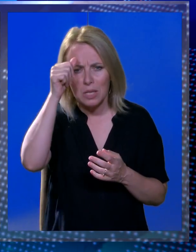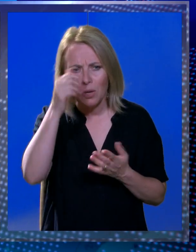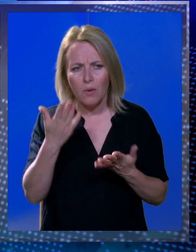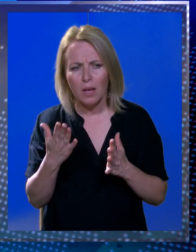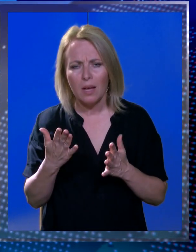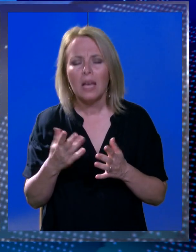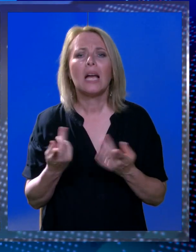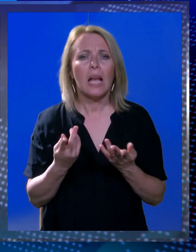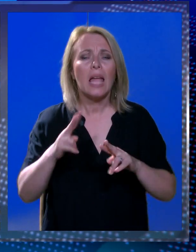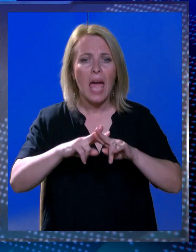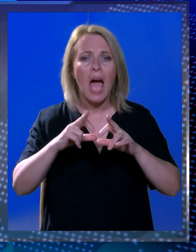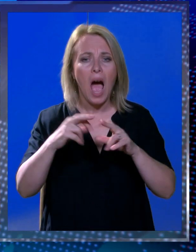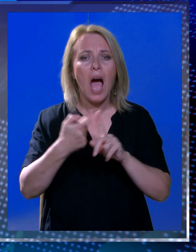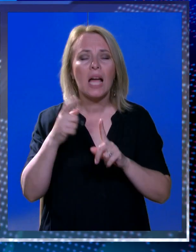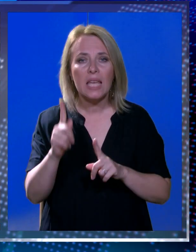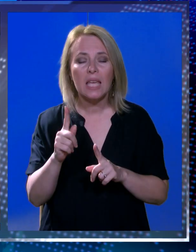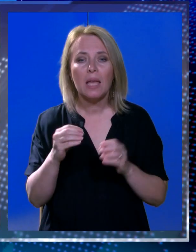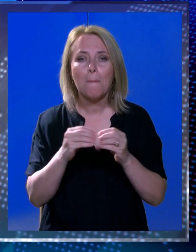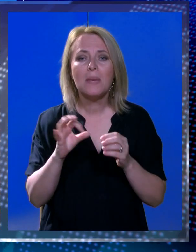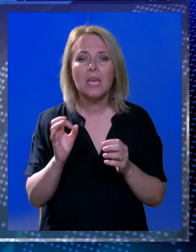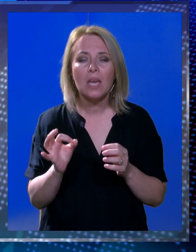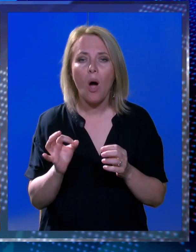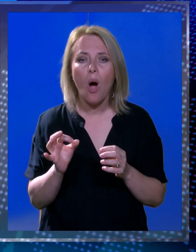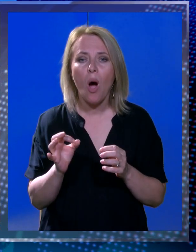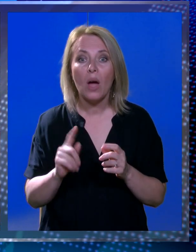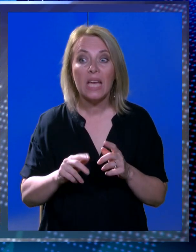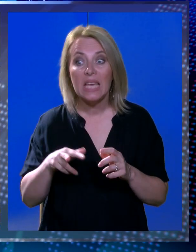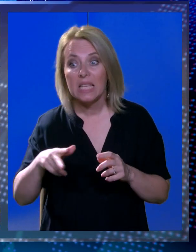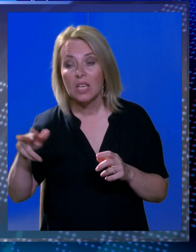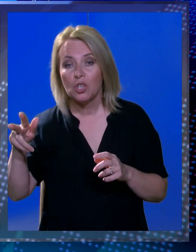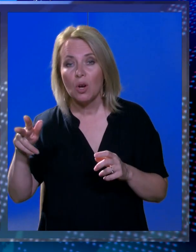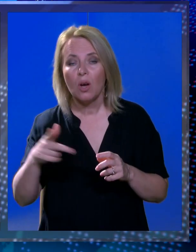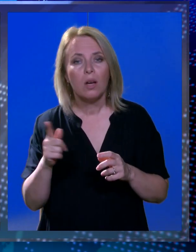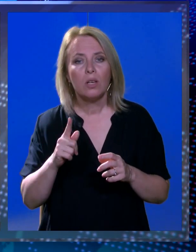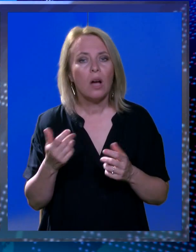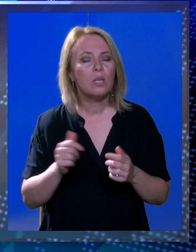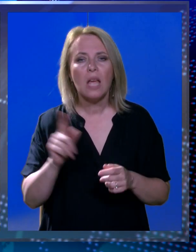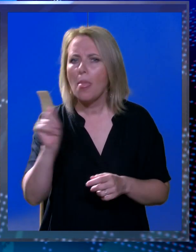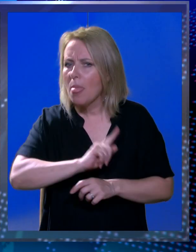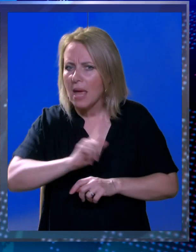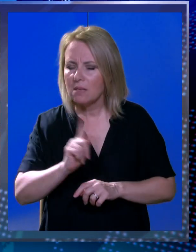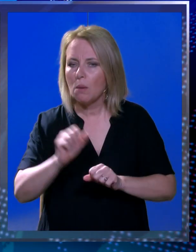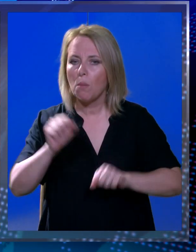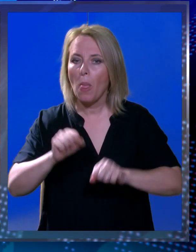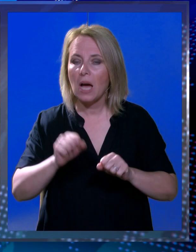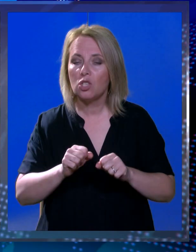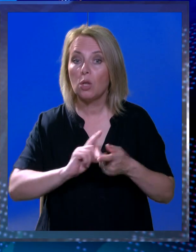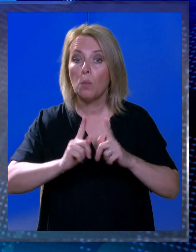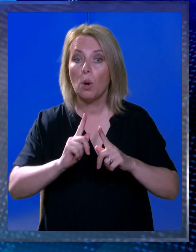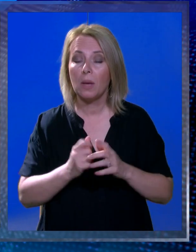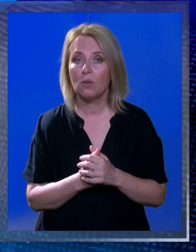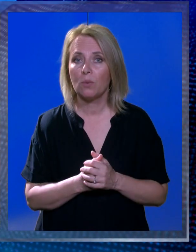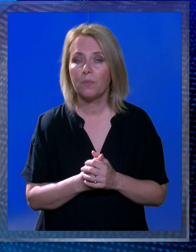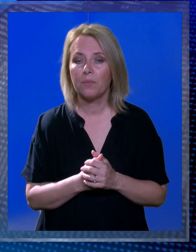Je li Haki? Da. Kada je Haki bio izašo. Kako se ne smijemo ponašati u prometu?